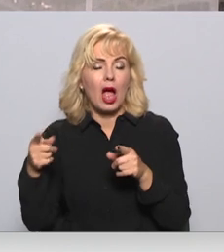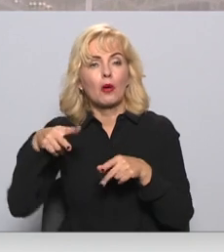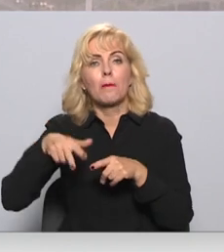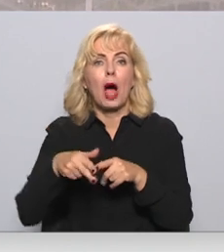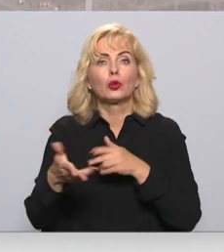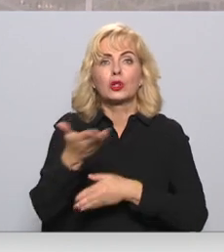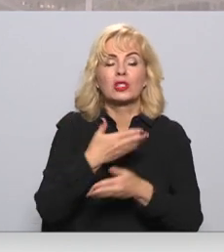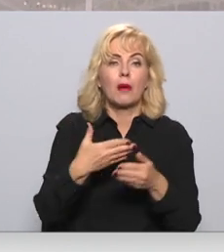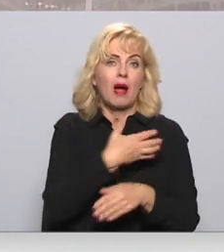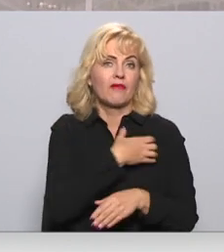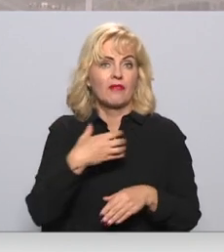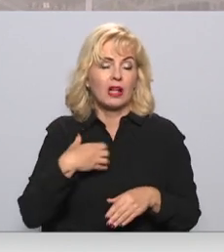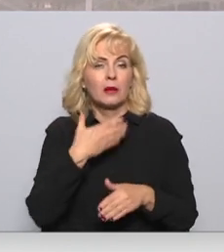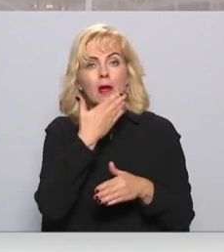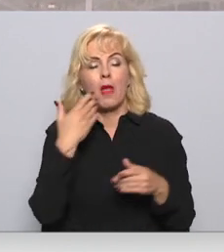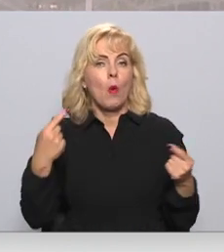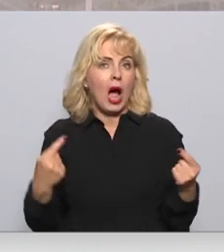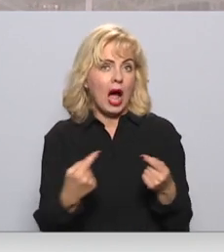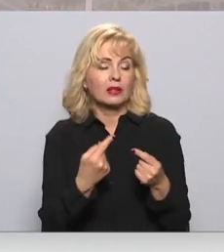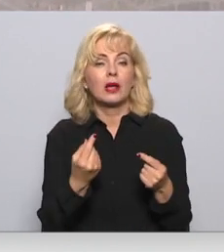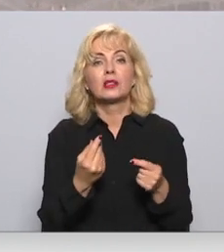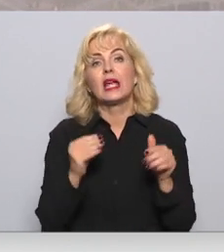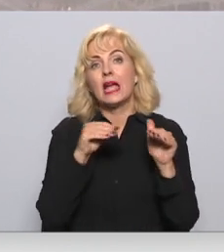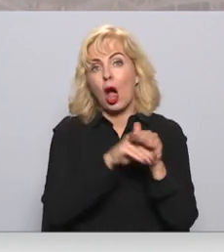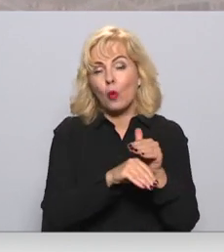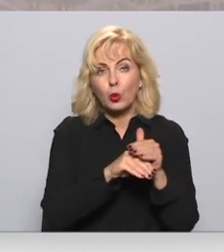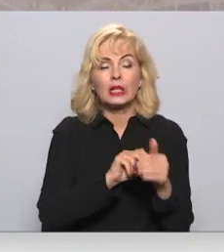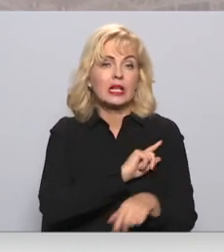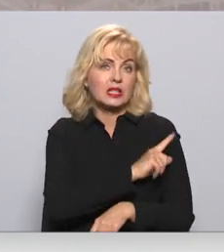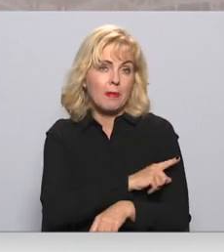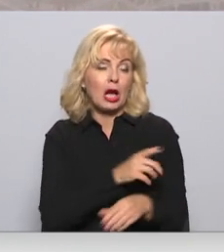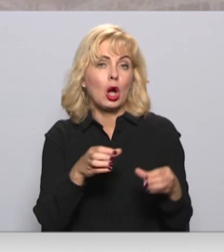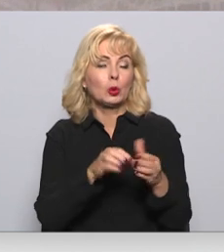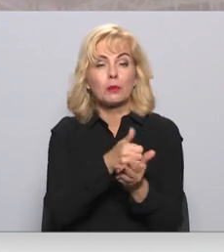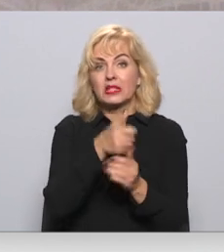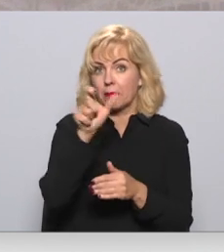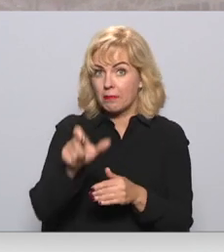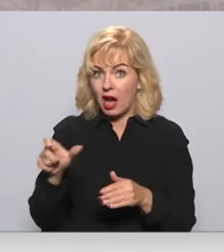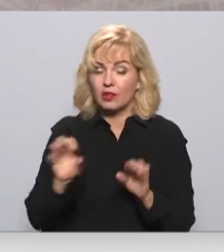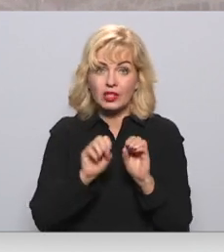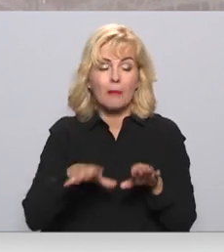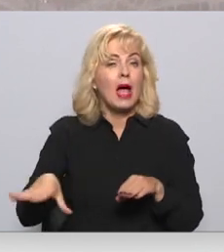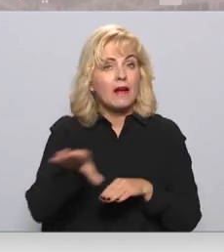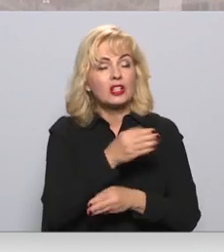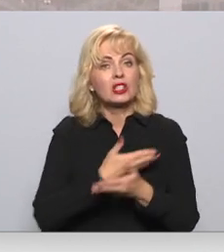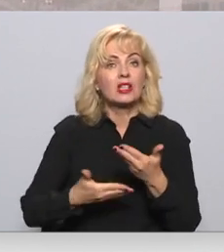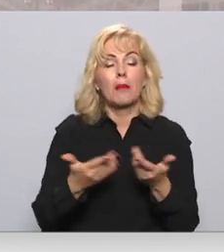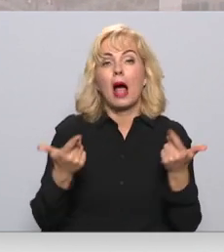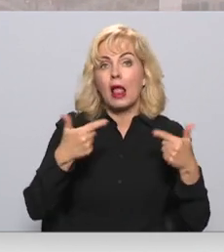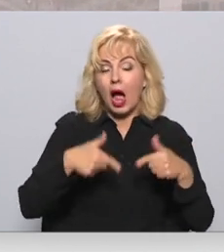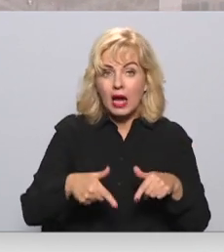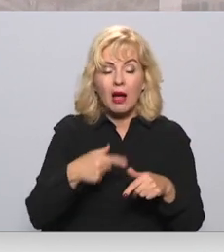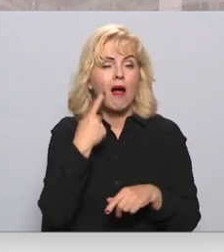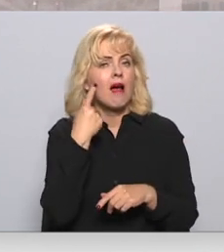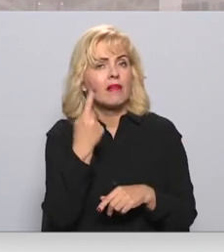sadarbību ar valdību, jo tā nav attaisnojūs ieguldītās pūles. Grupas pārstāvju norāda, visā sadarbības laikā pēc būtības